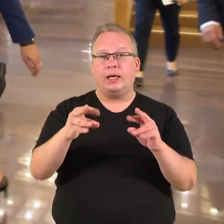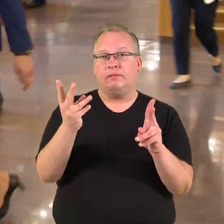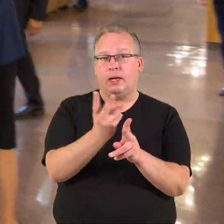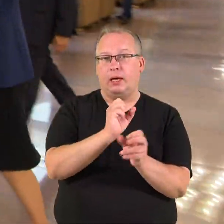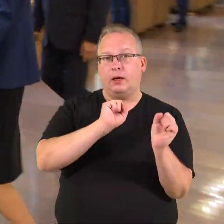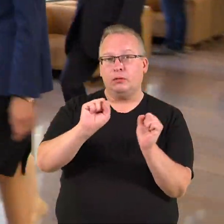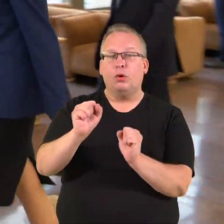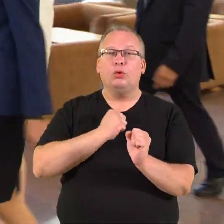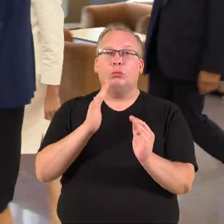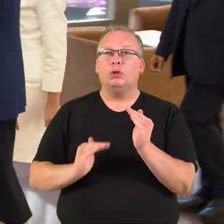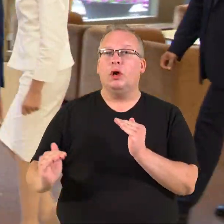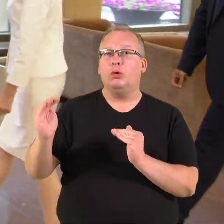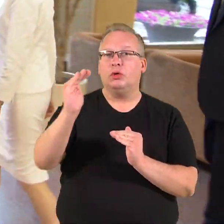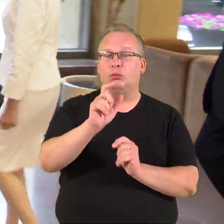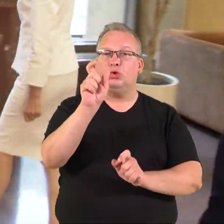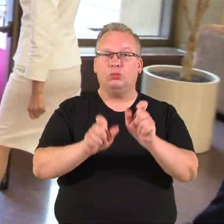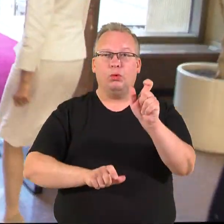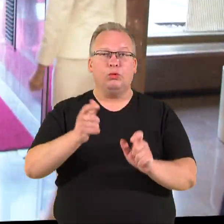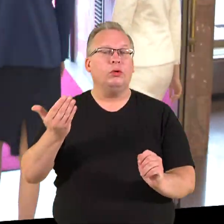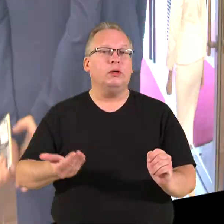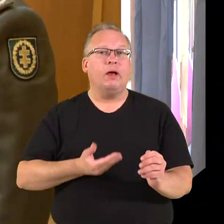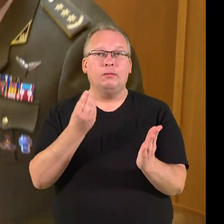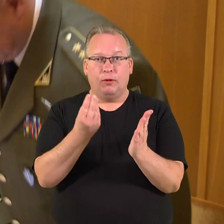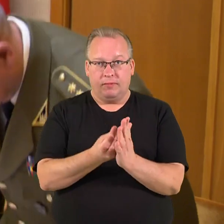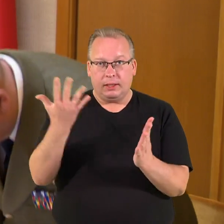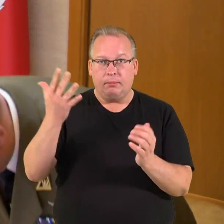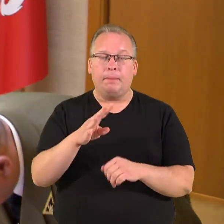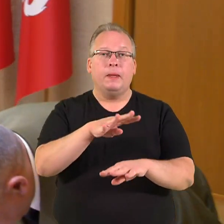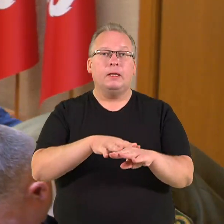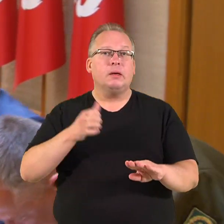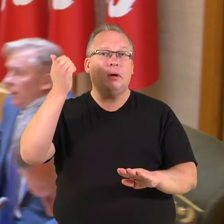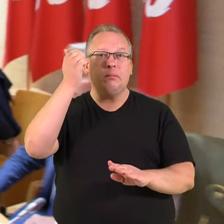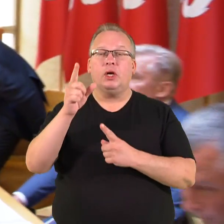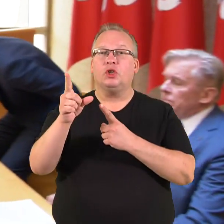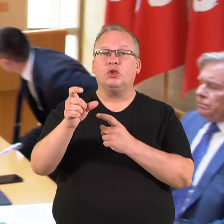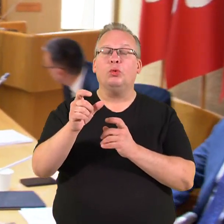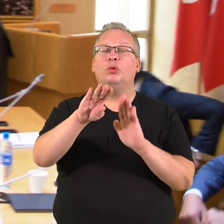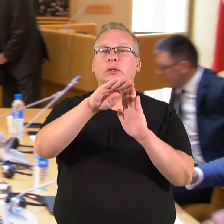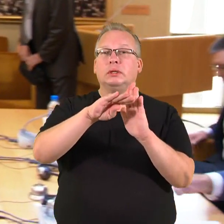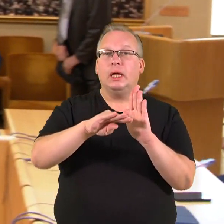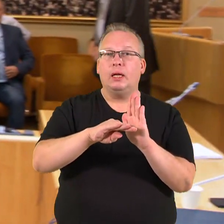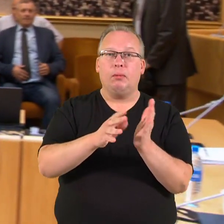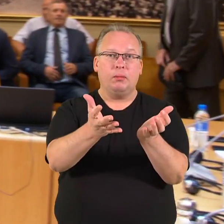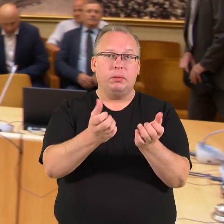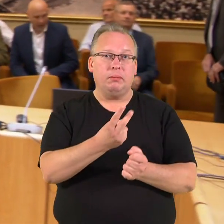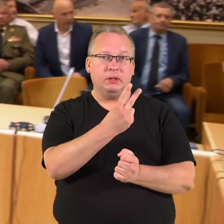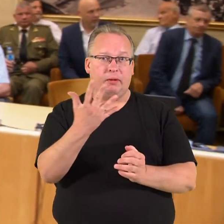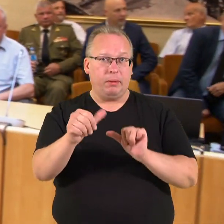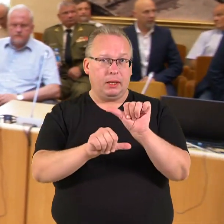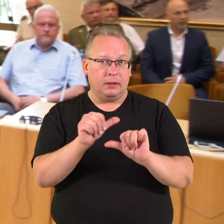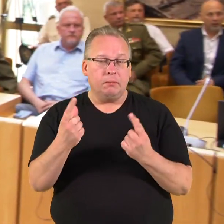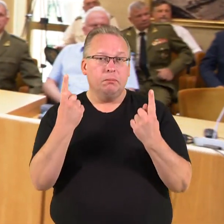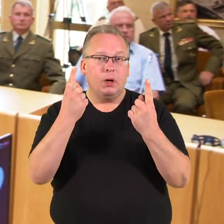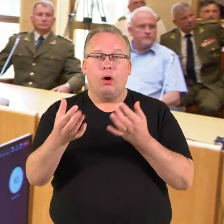vėl tapti aukščiausią žmonijos civilizacijos vertybę. Seime minint Šaulių sąjungos įstatymo priemimo 25 metį,